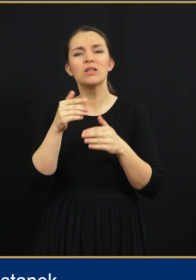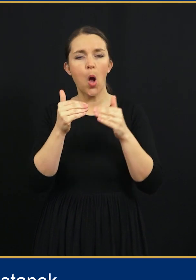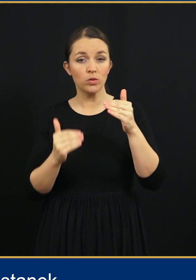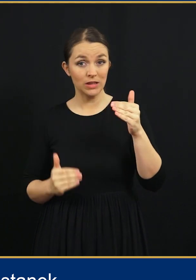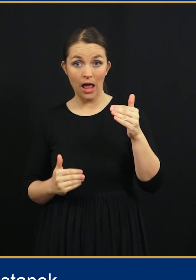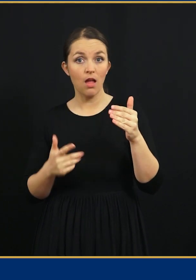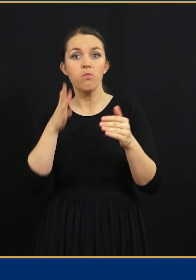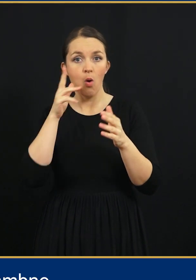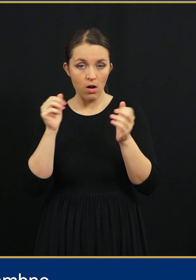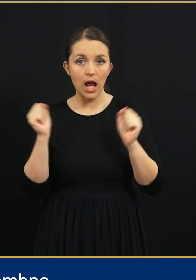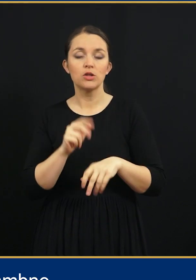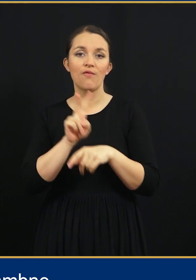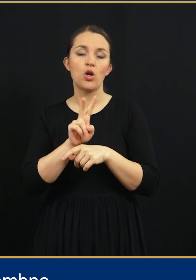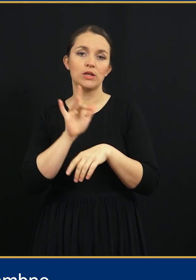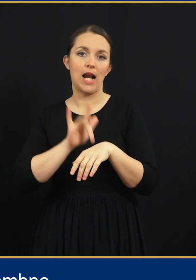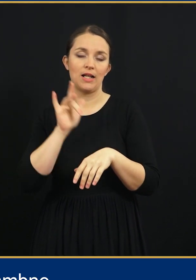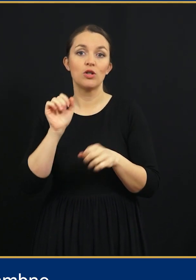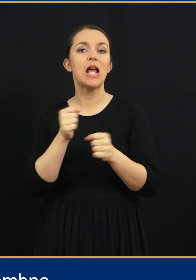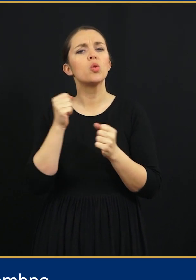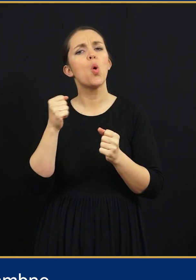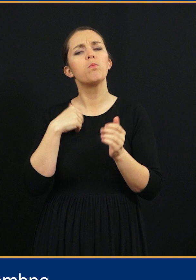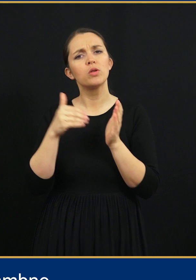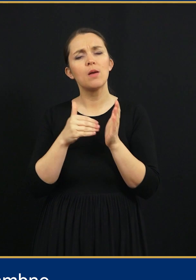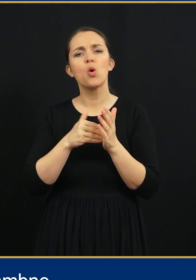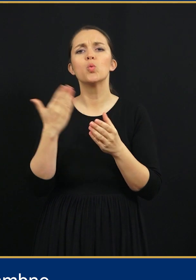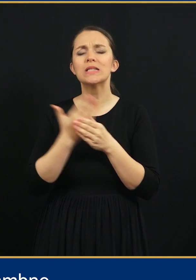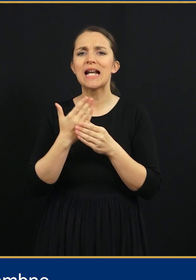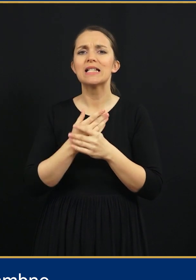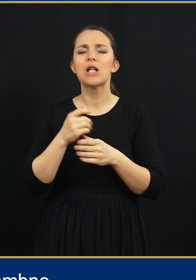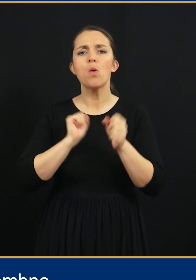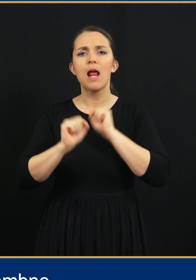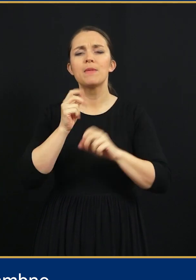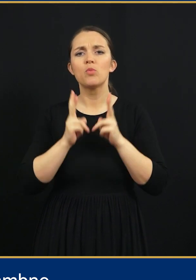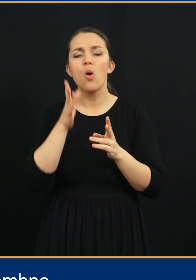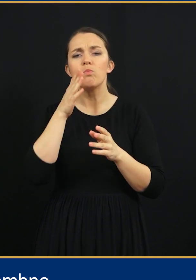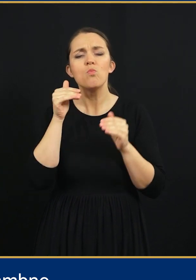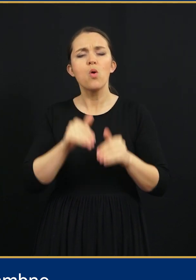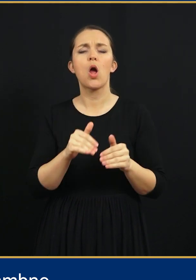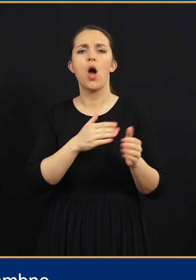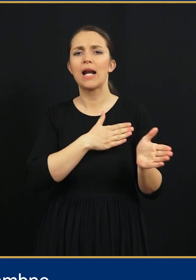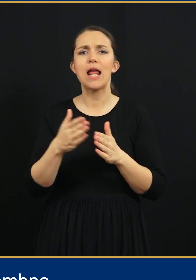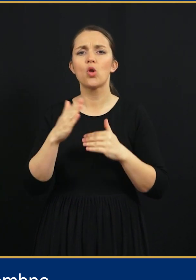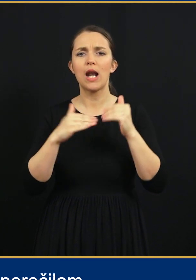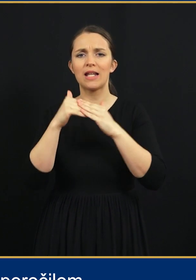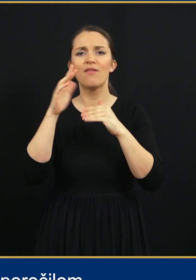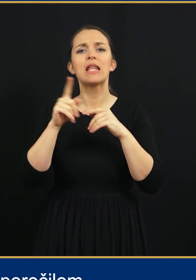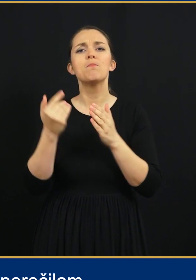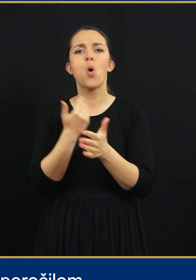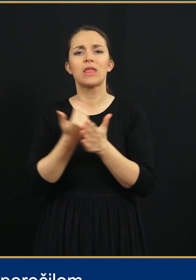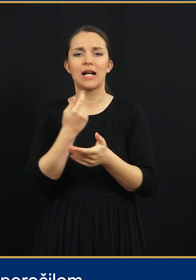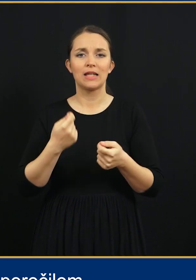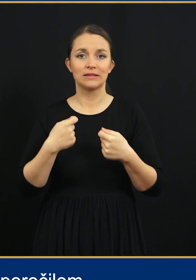varnostno ranjivost. Zato potrebujemo ustrezne obrambne zmogljivosti, ki se morajo redno nadgrajevati in